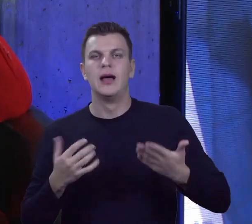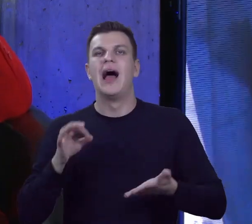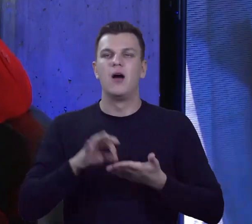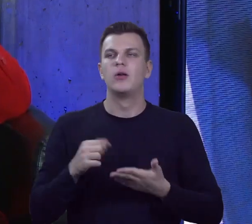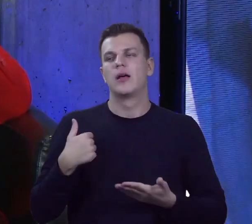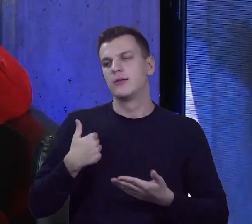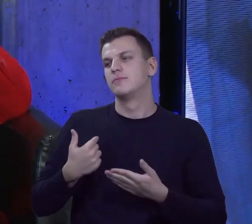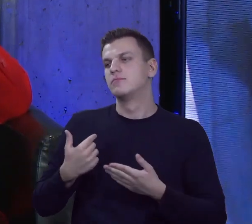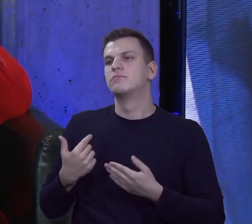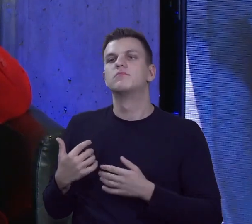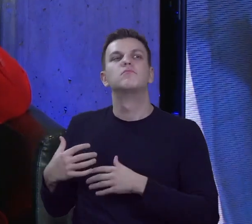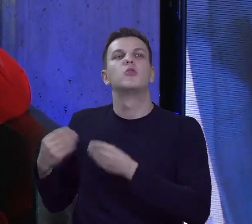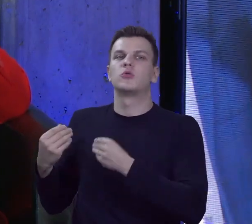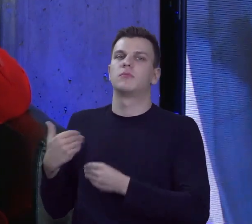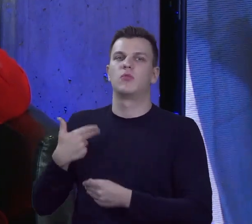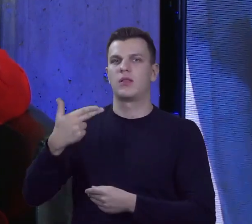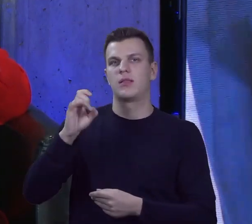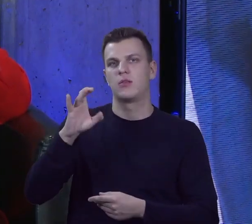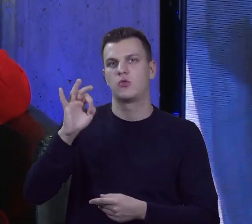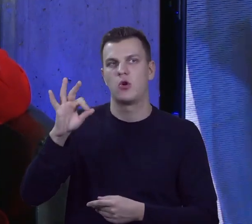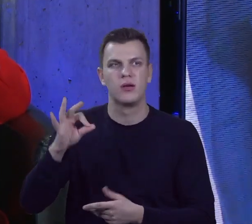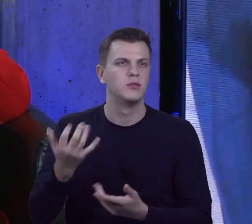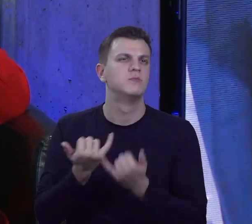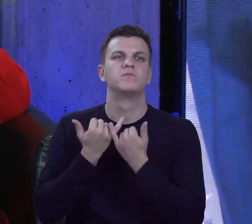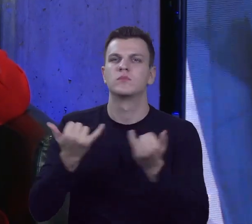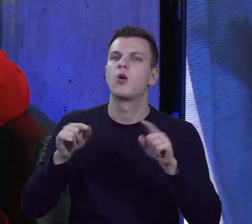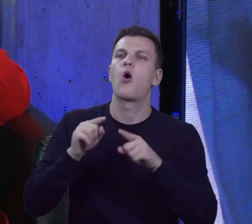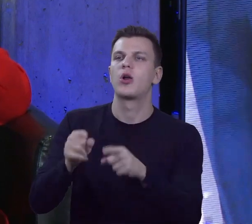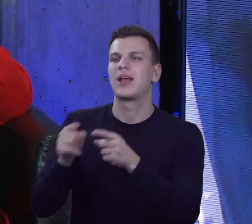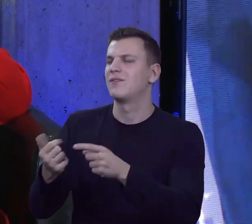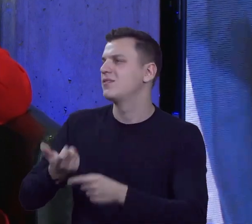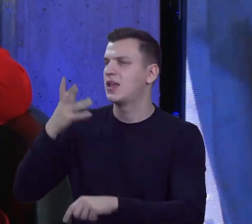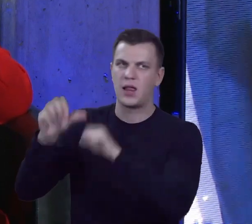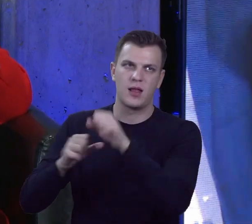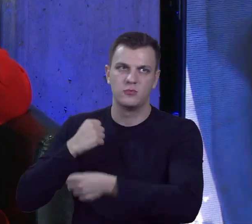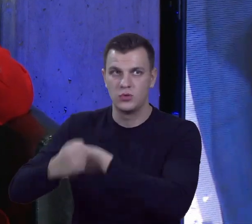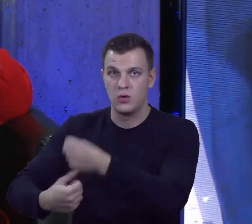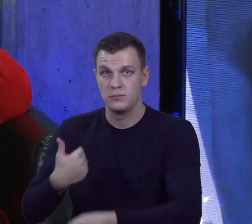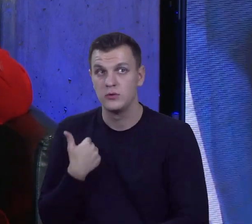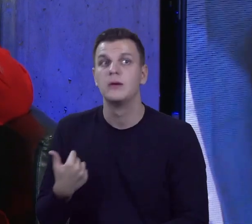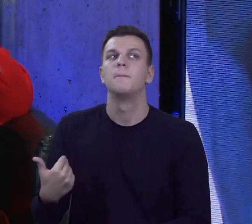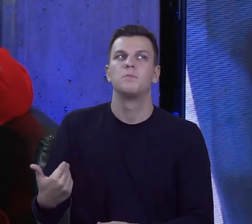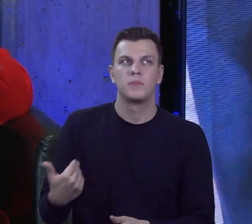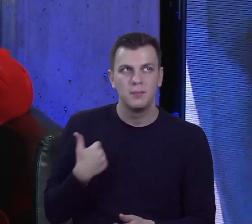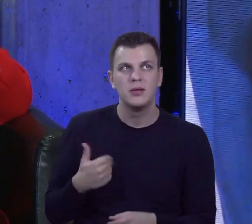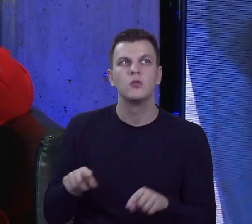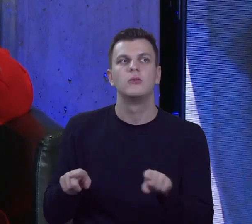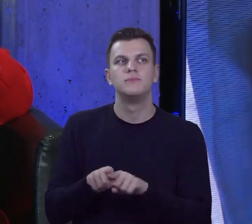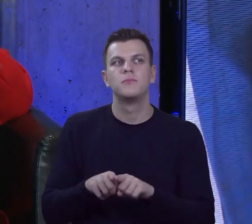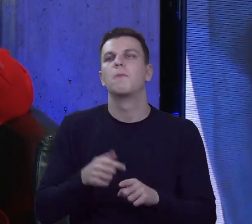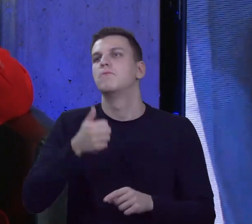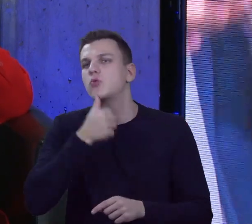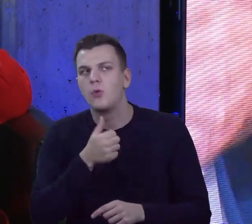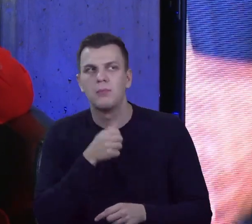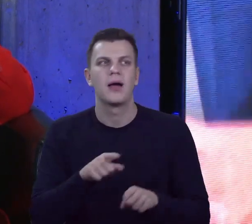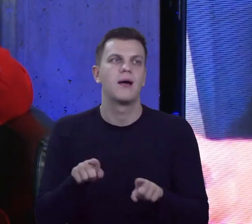-sowskich, przez wiele, wiele lat działam w rozmaitych organizacjach i miałam okazję tę rzeczywistość smakować i widzieć